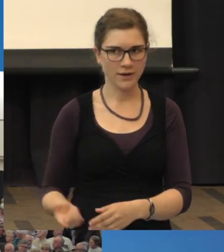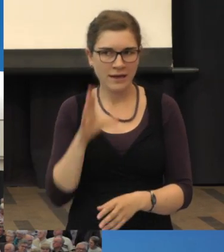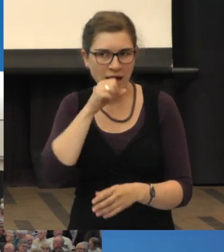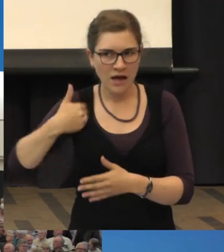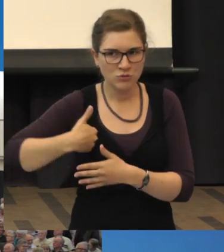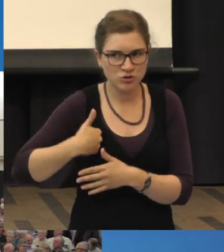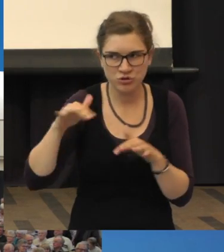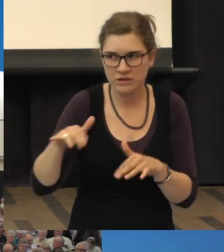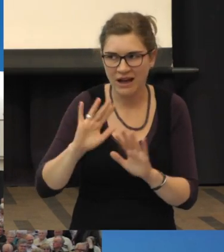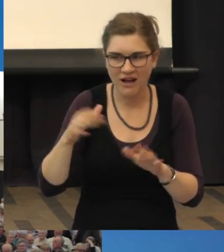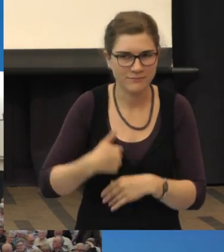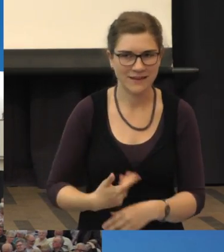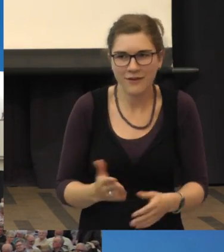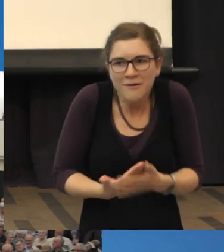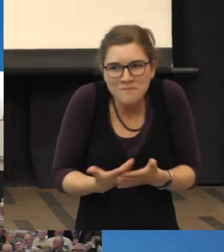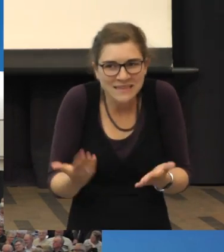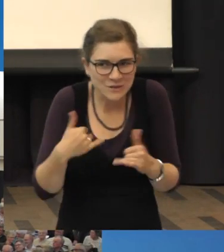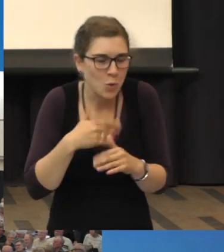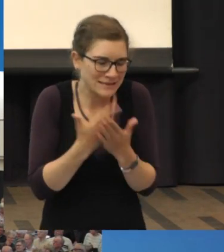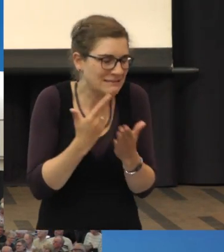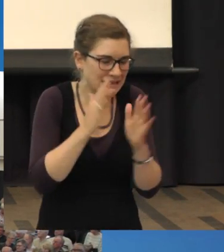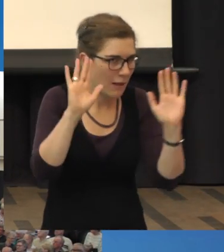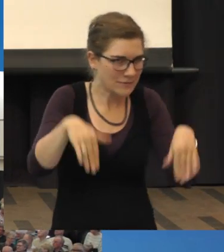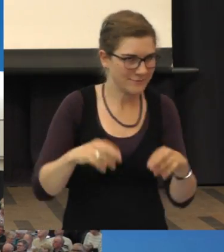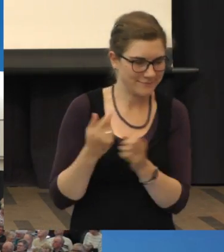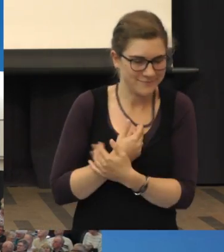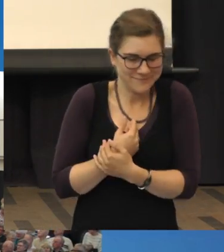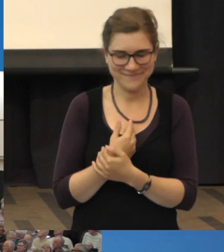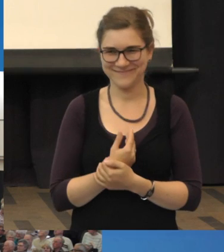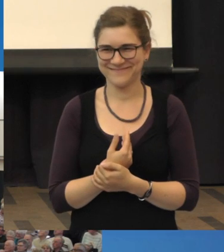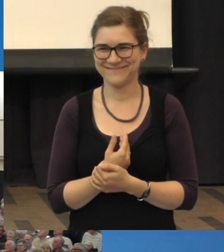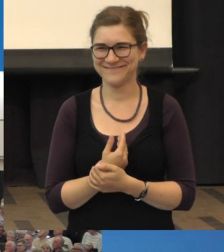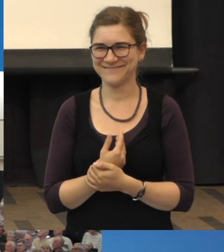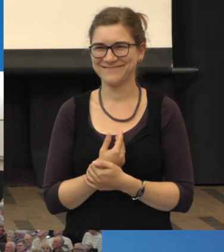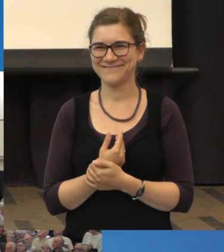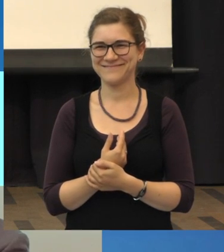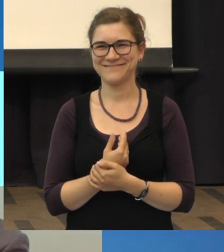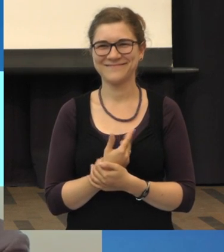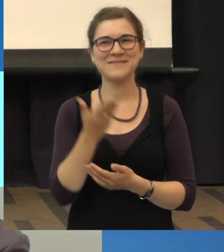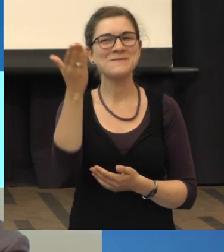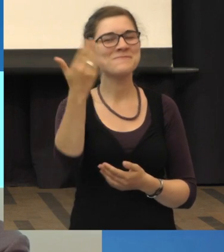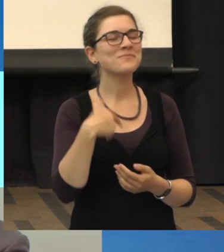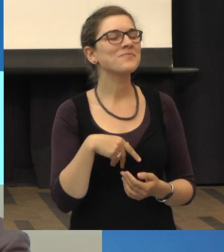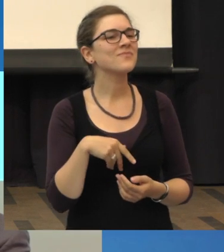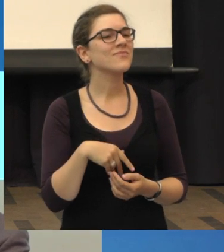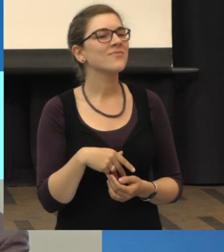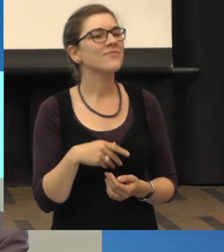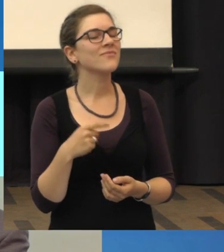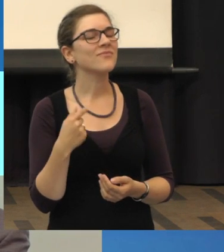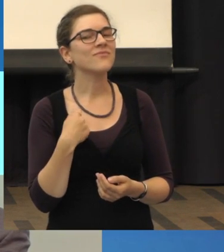die Frau nicht wissen. Also, okay. Bitte sehr. Ja, bei mir wurde